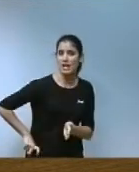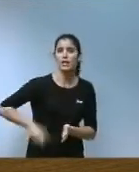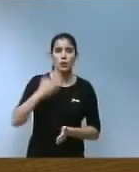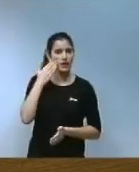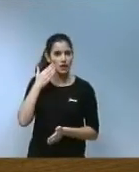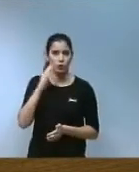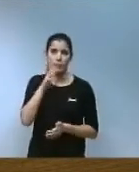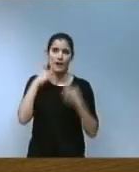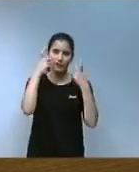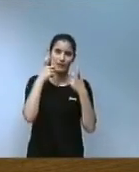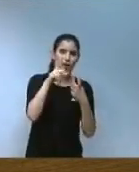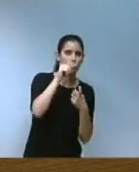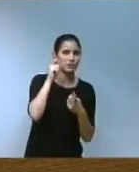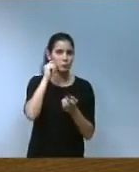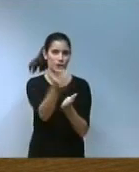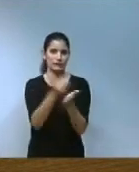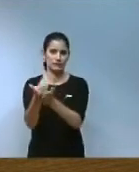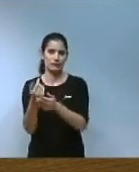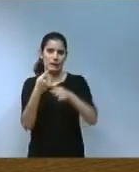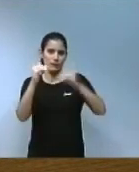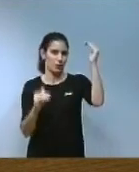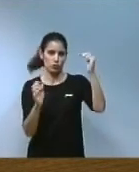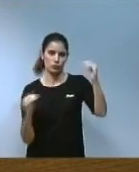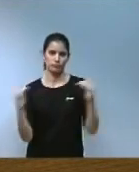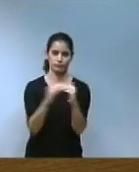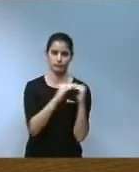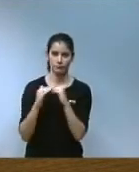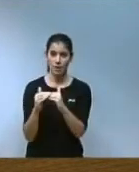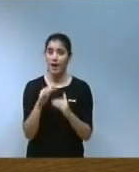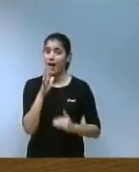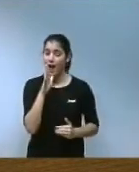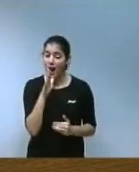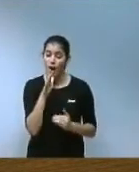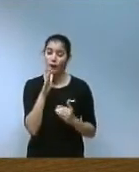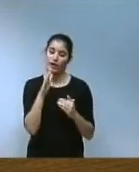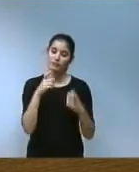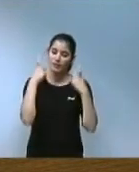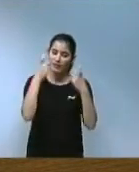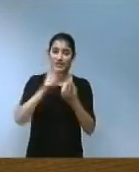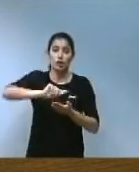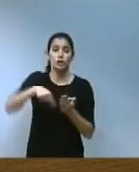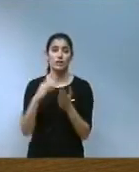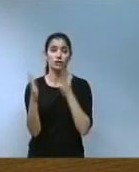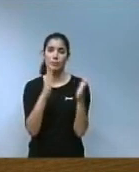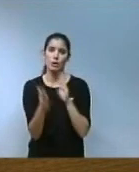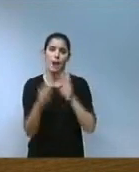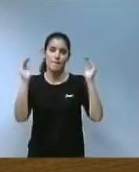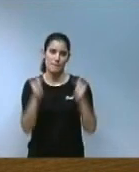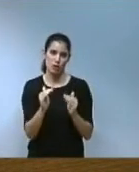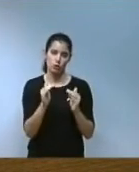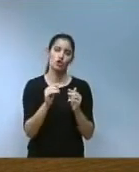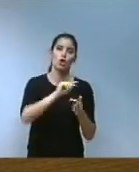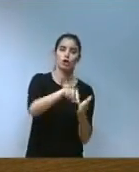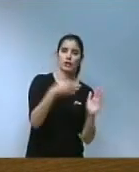encara es continua realitzant una utilització massiva dels contractes temporals front als indefinits